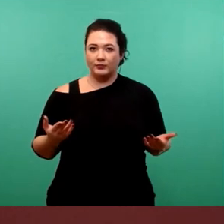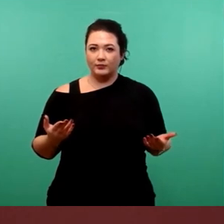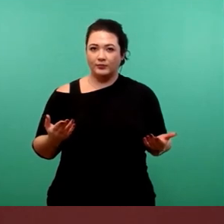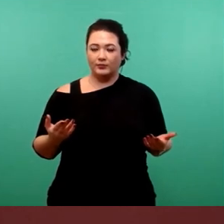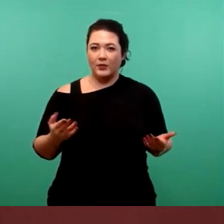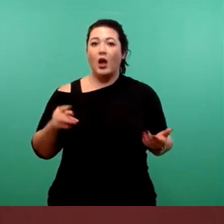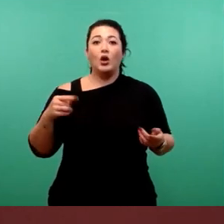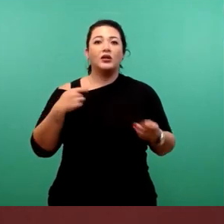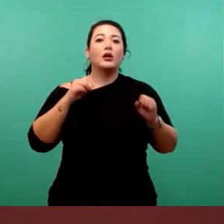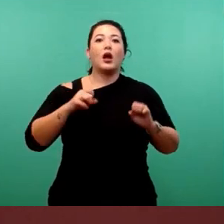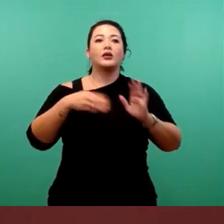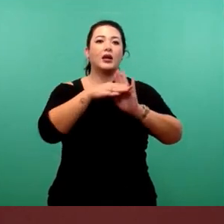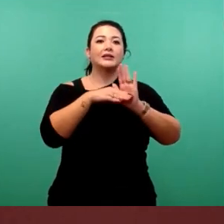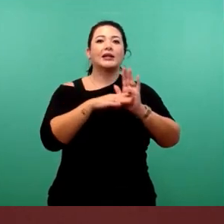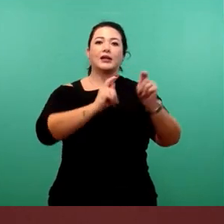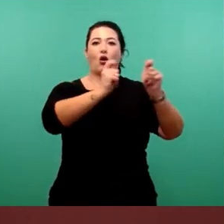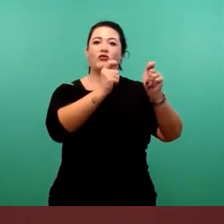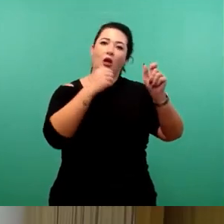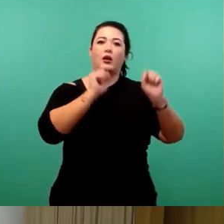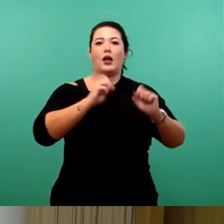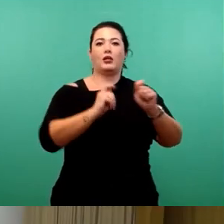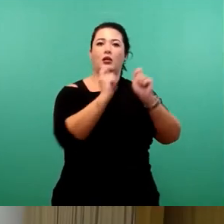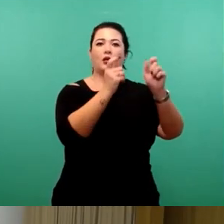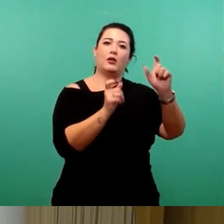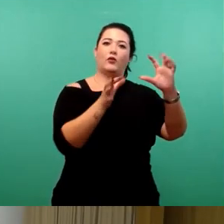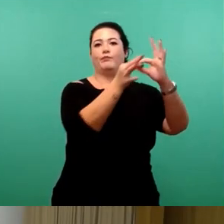gesetzlichen Auftrag dann auch zu folgen. Vielen Dank.